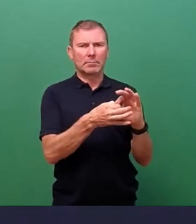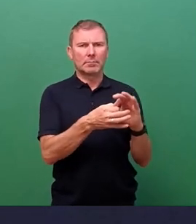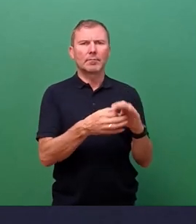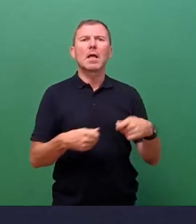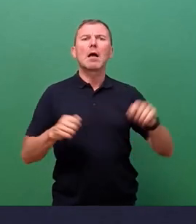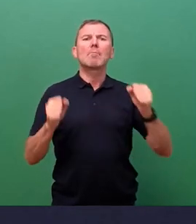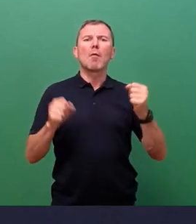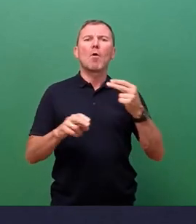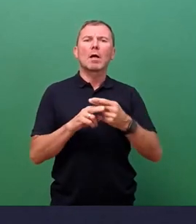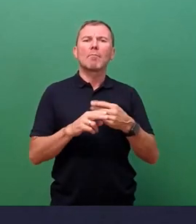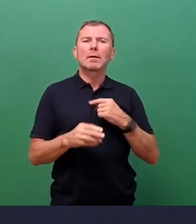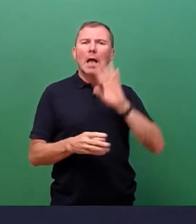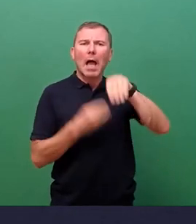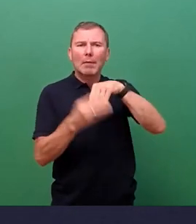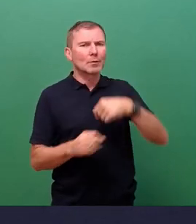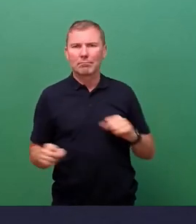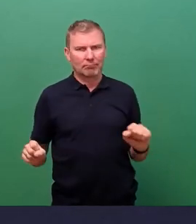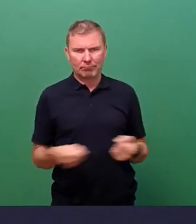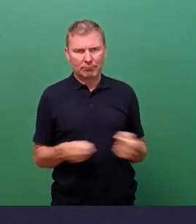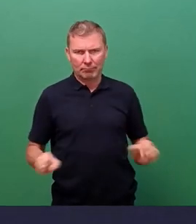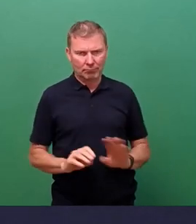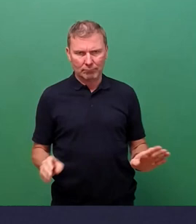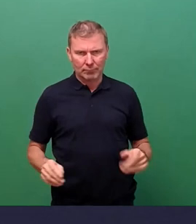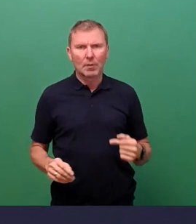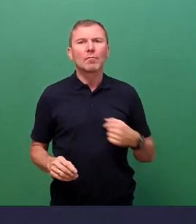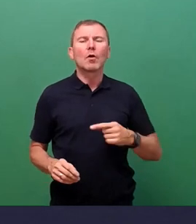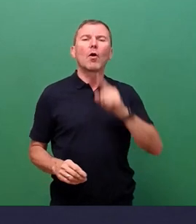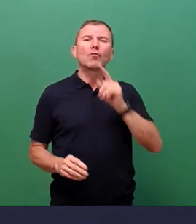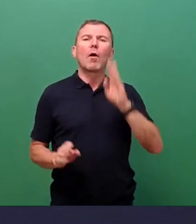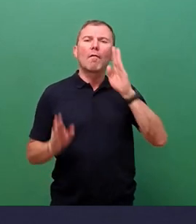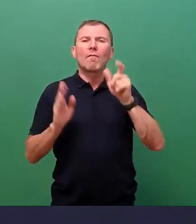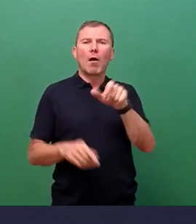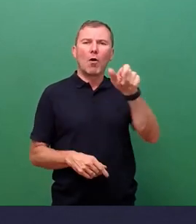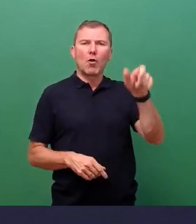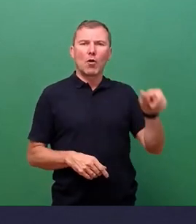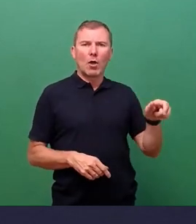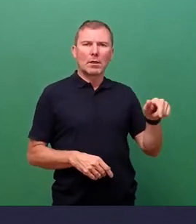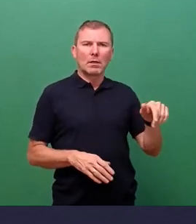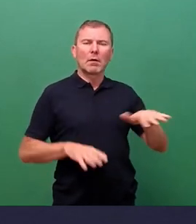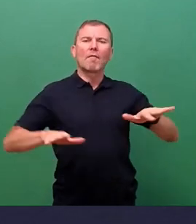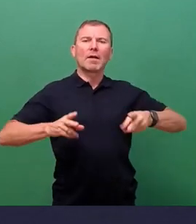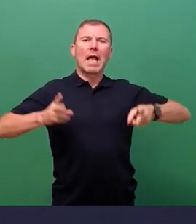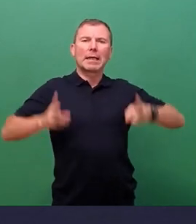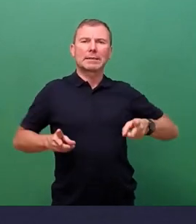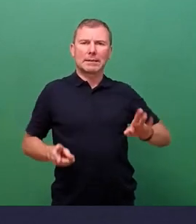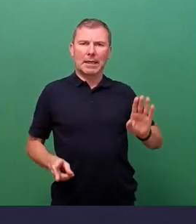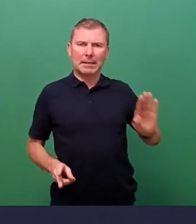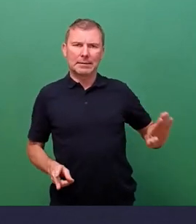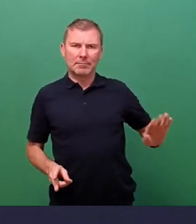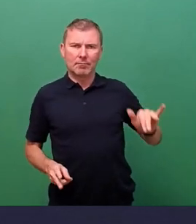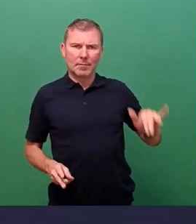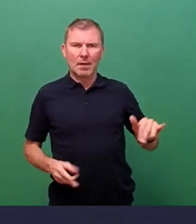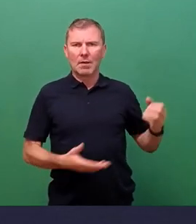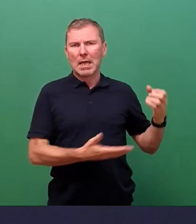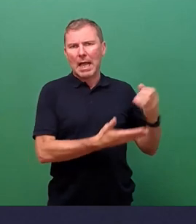einmischt, sondern dafür wir die notwendigen Fachleute, die für die Einsetzung und Durchhaltung